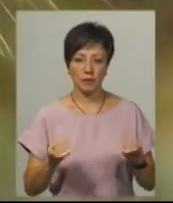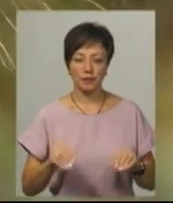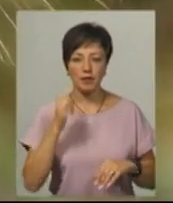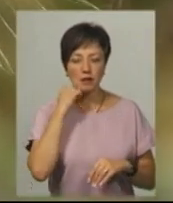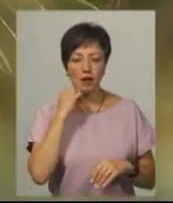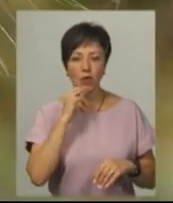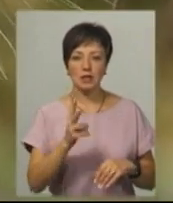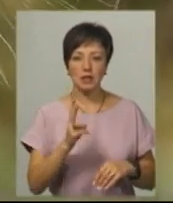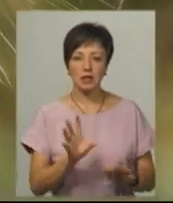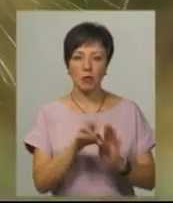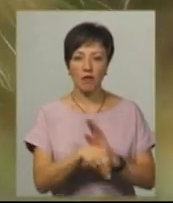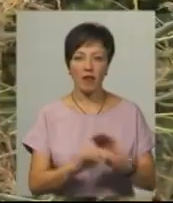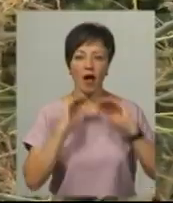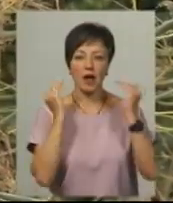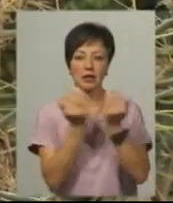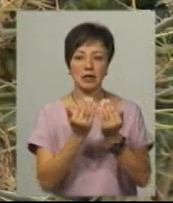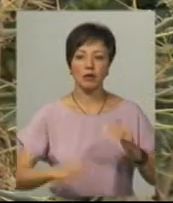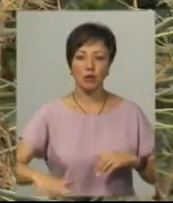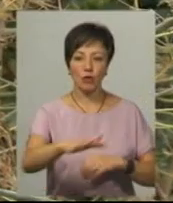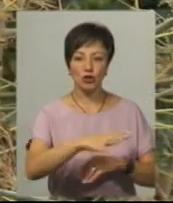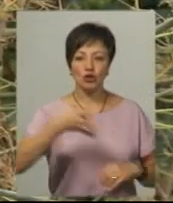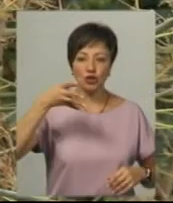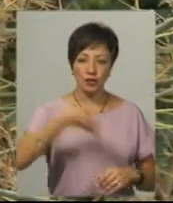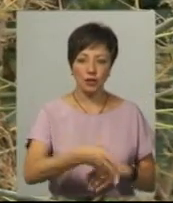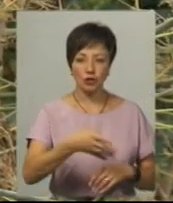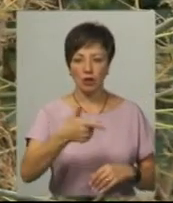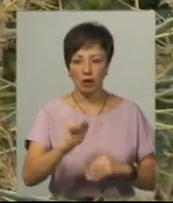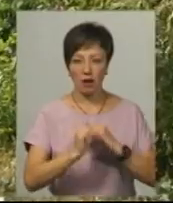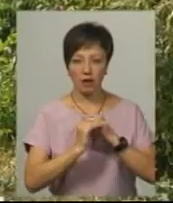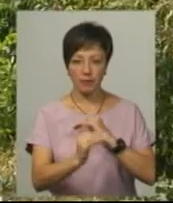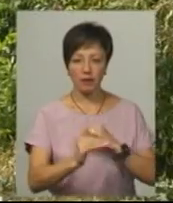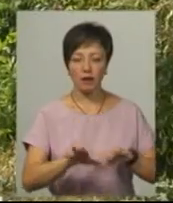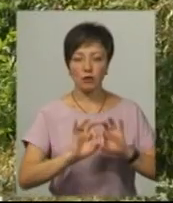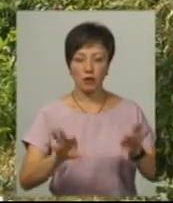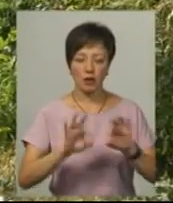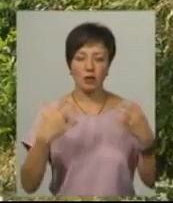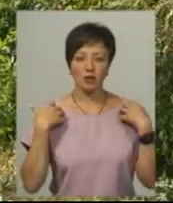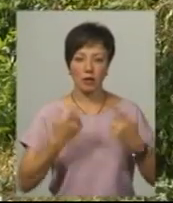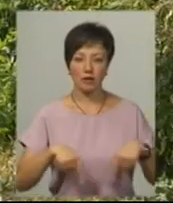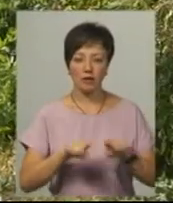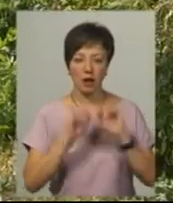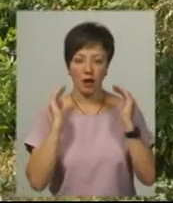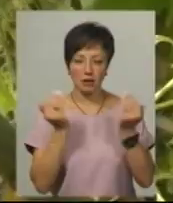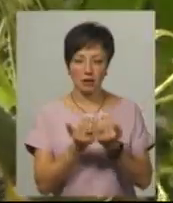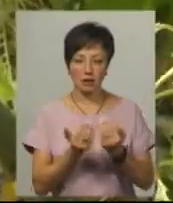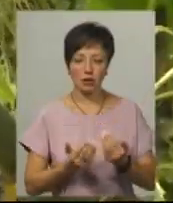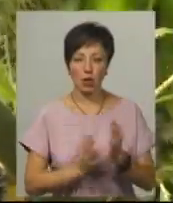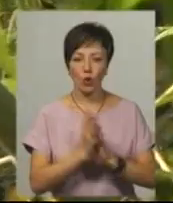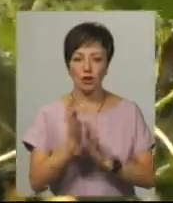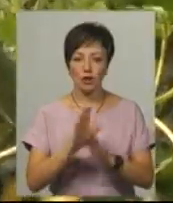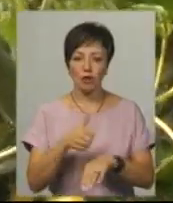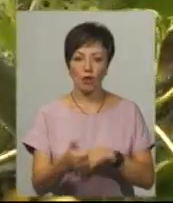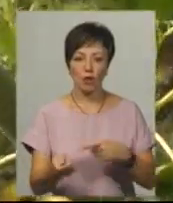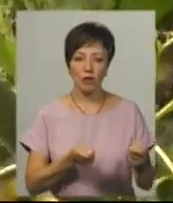Старокосентинові запровадили карантин на площі 4 тисячі гектарів, розповідає начальниця відділу карантину Рослинголовного